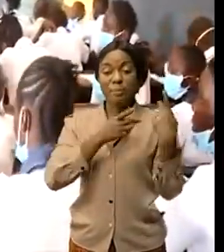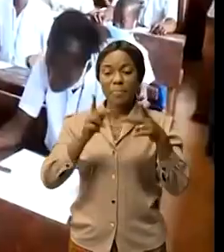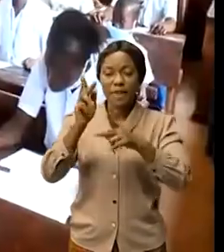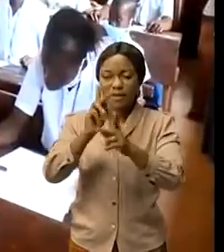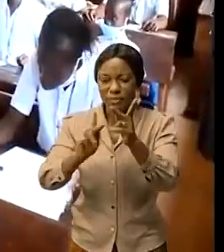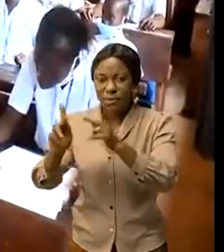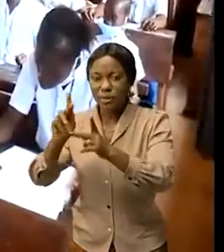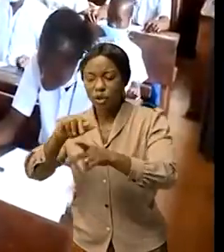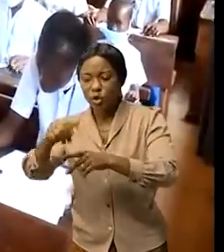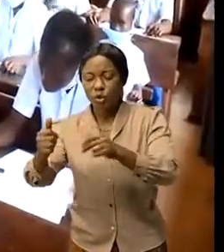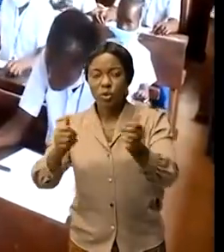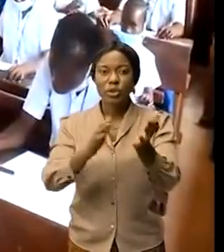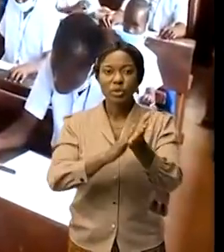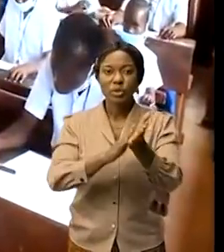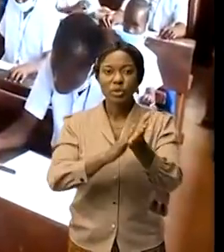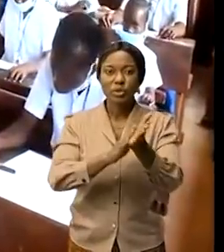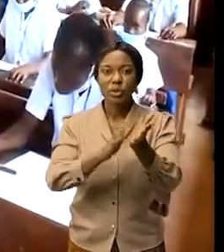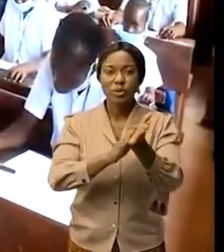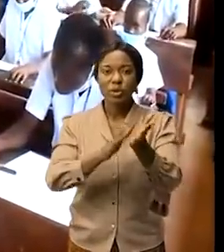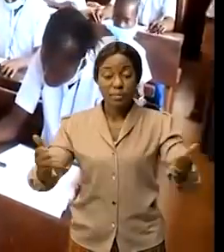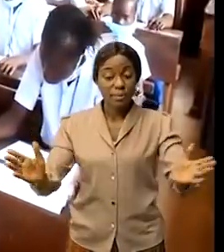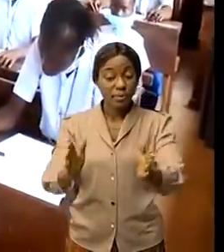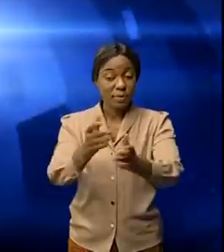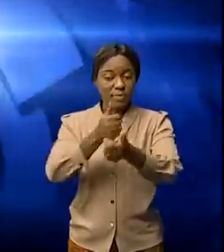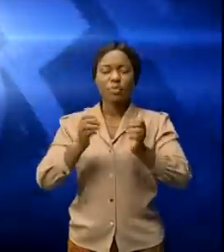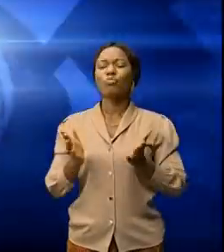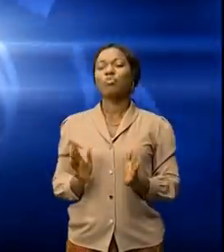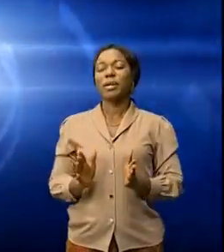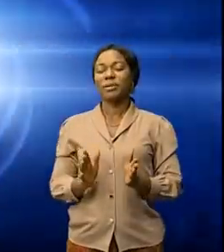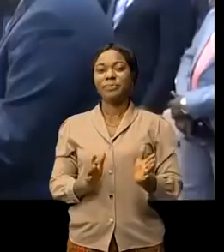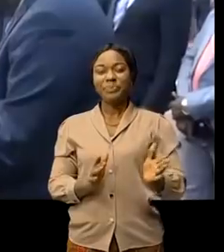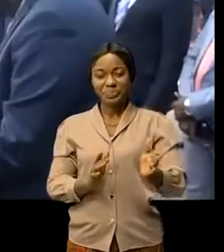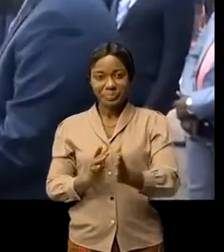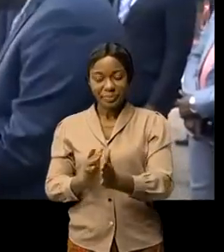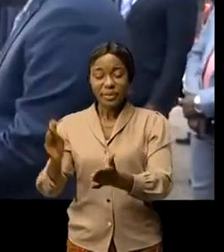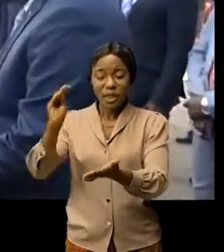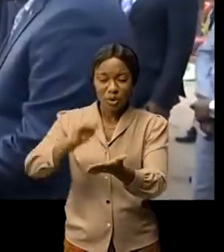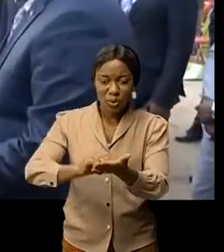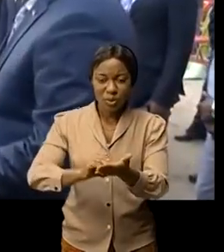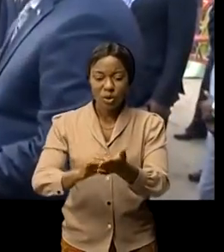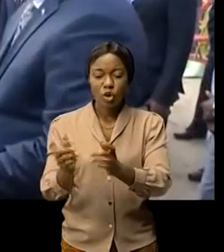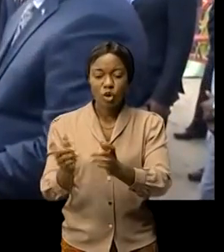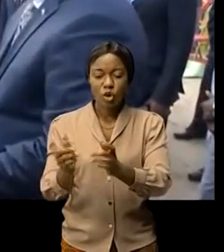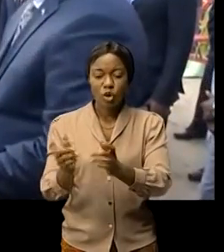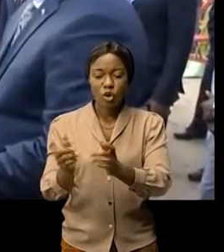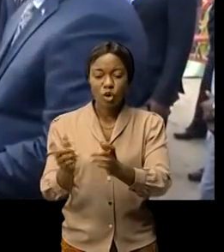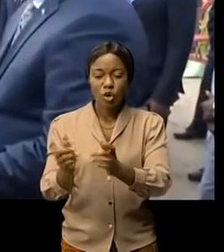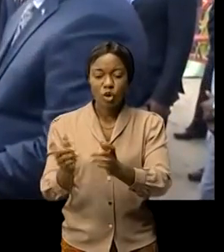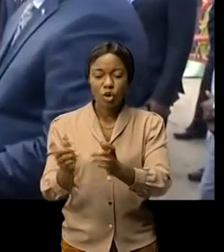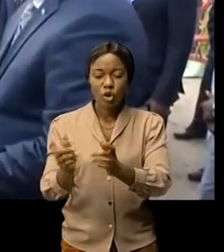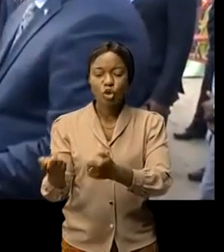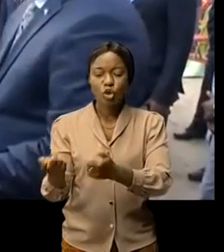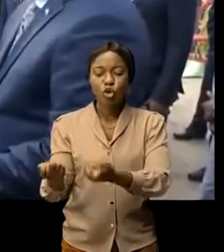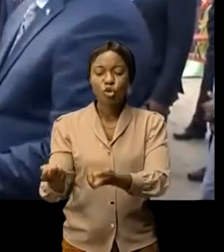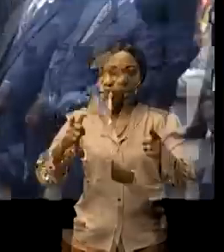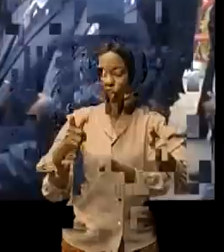provinciale a exhorté le candidat éviter la peur à Tchopo dans la grande oriente 1